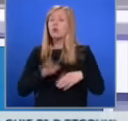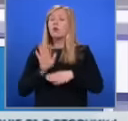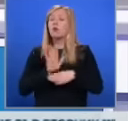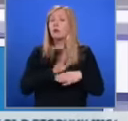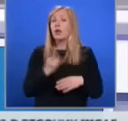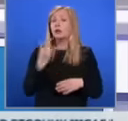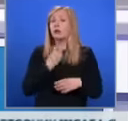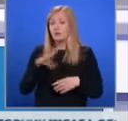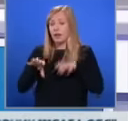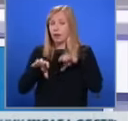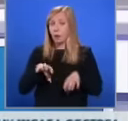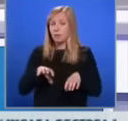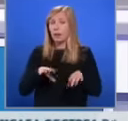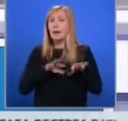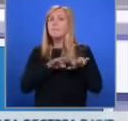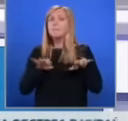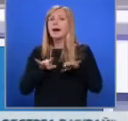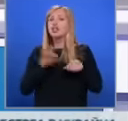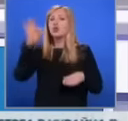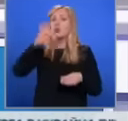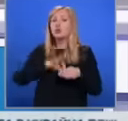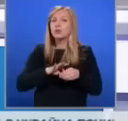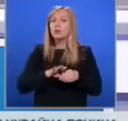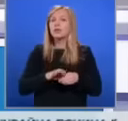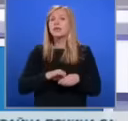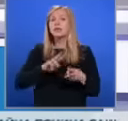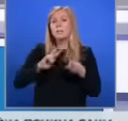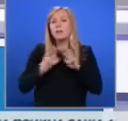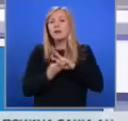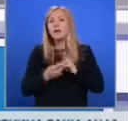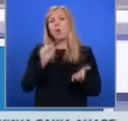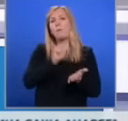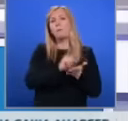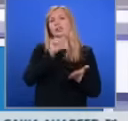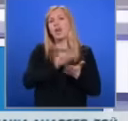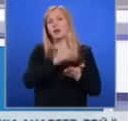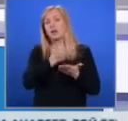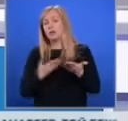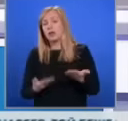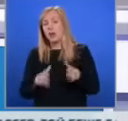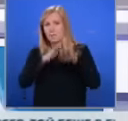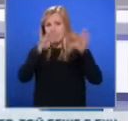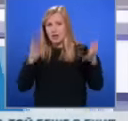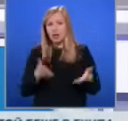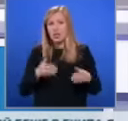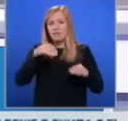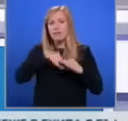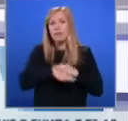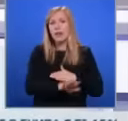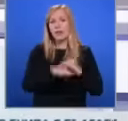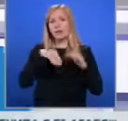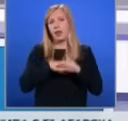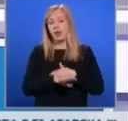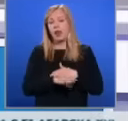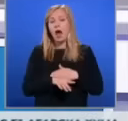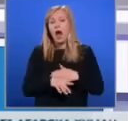двете групи машиното гласуване се е превърнало в отпечатване на бюлетини, машините в принтери, а комисиите в секциите